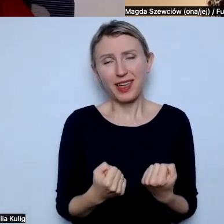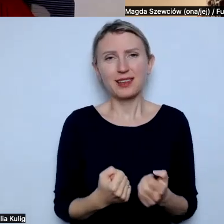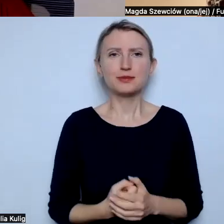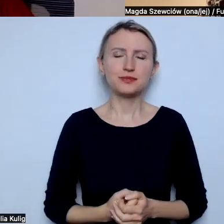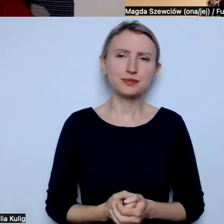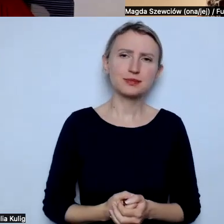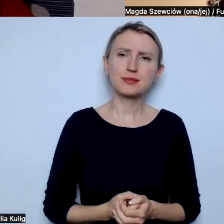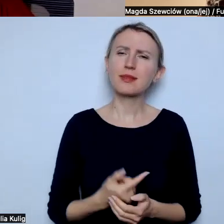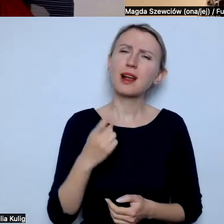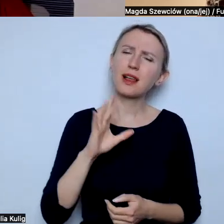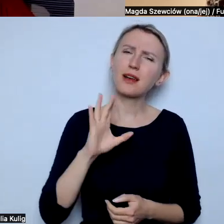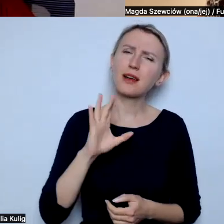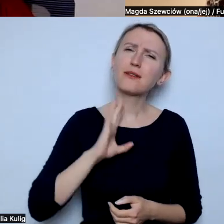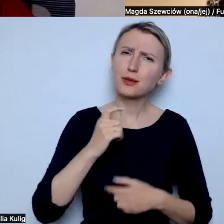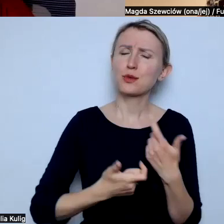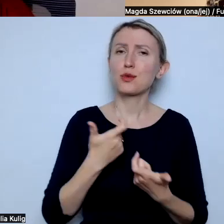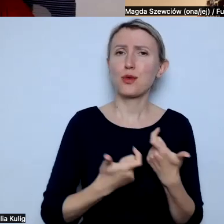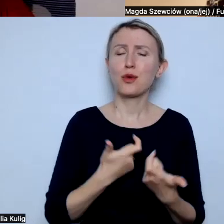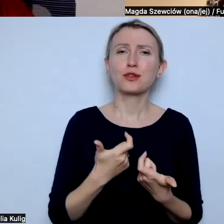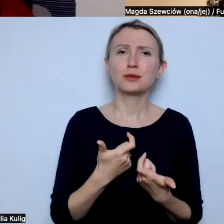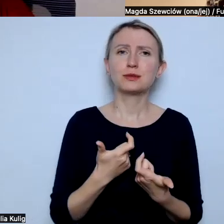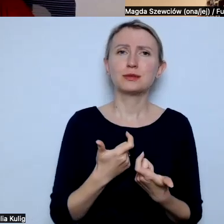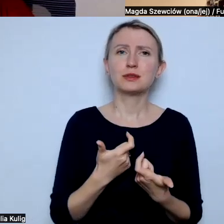Ale warto to robić, chociaż...